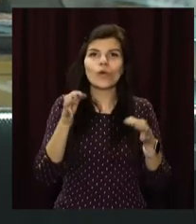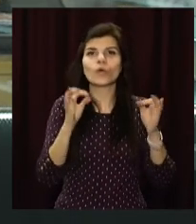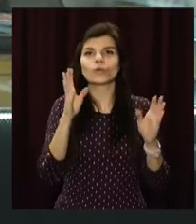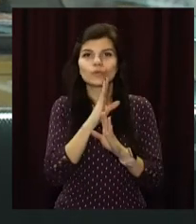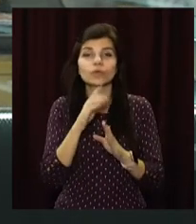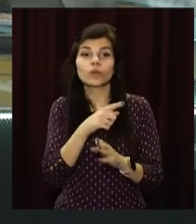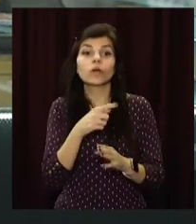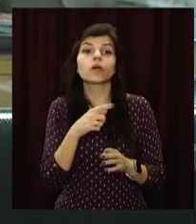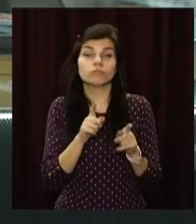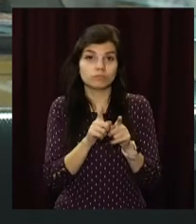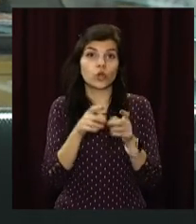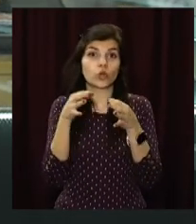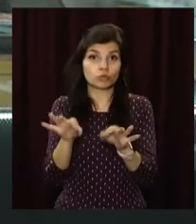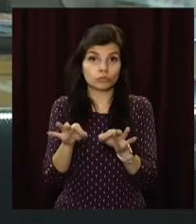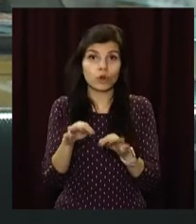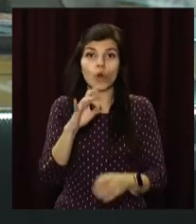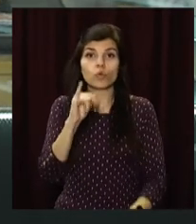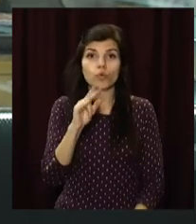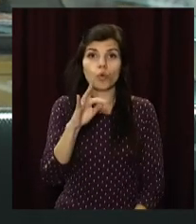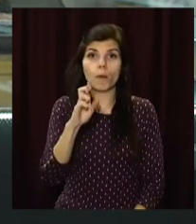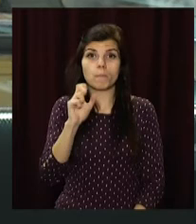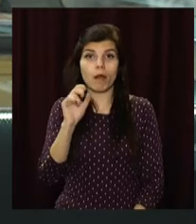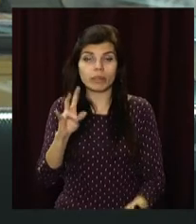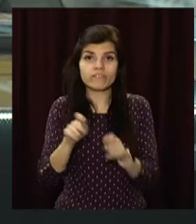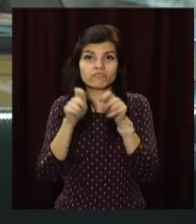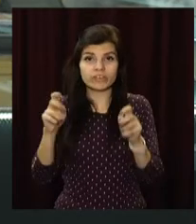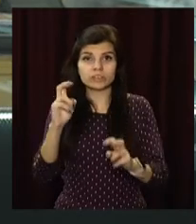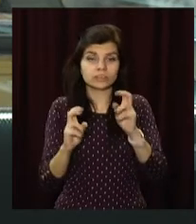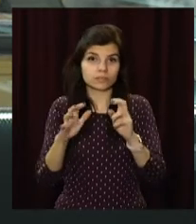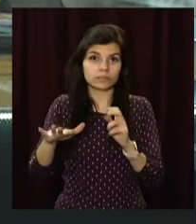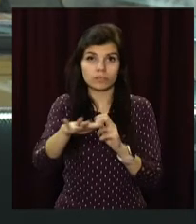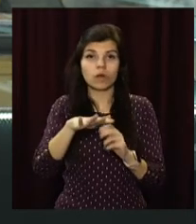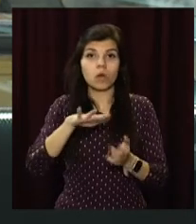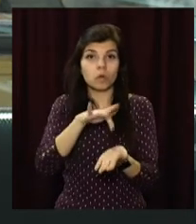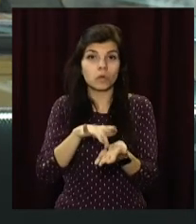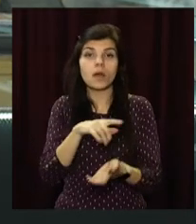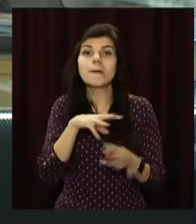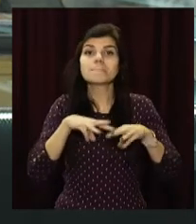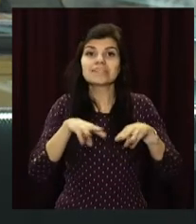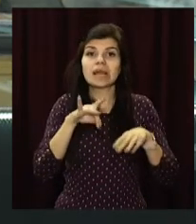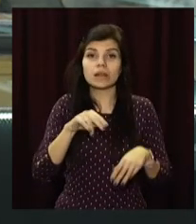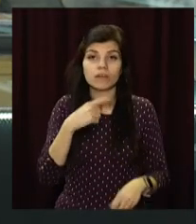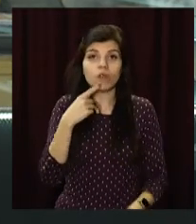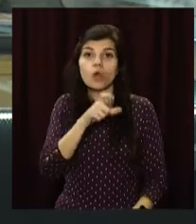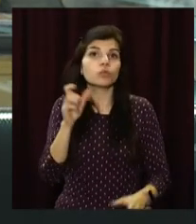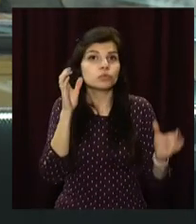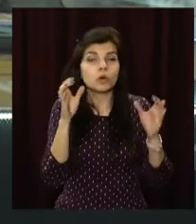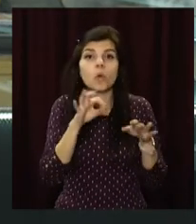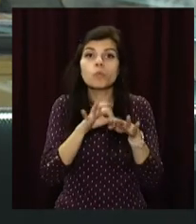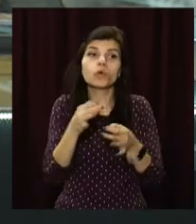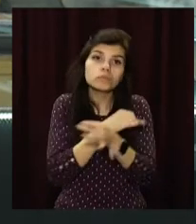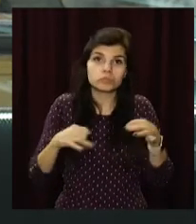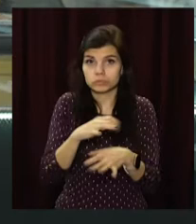України дозволило підприємству «Рокобан» відкрито виробництво в одному з районів міста. Міськраді кажуть, громадських слухань не провели,